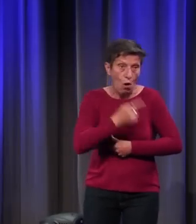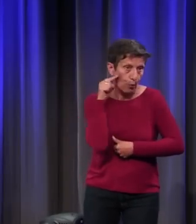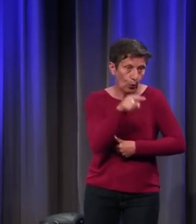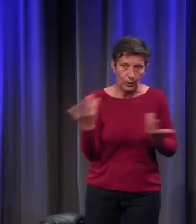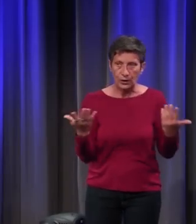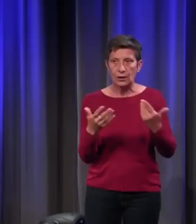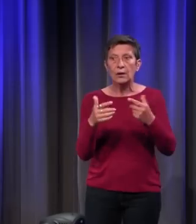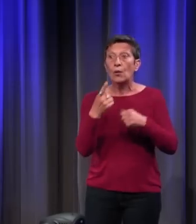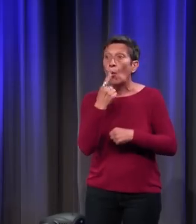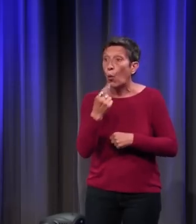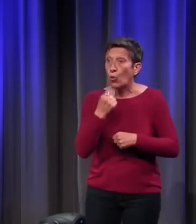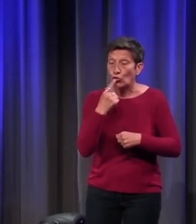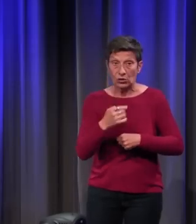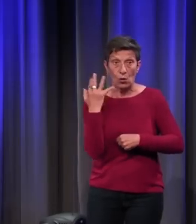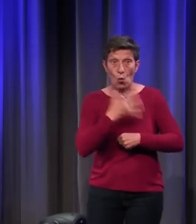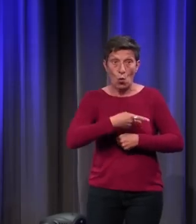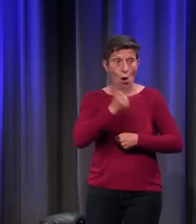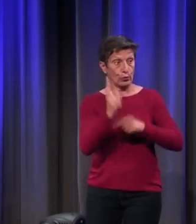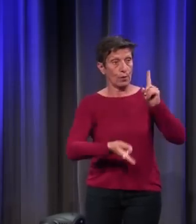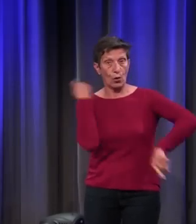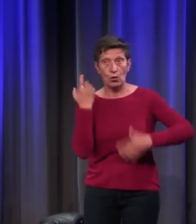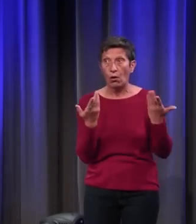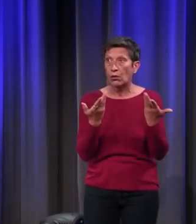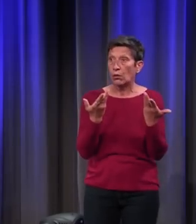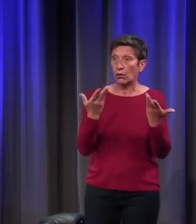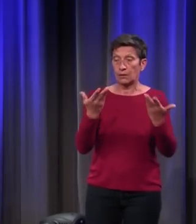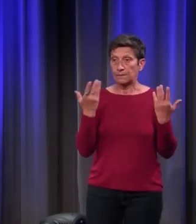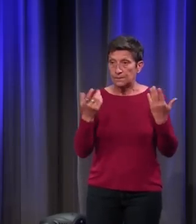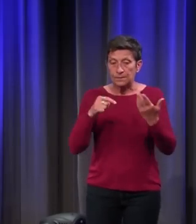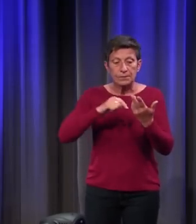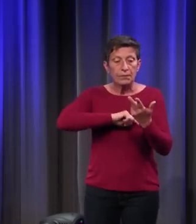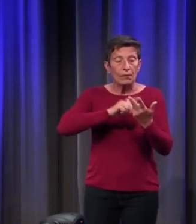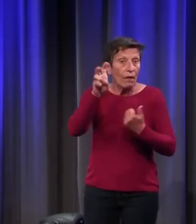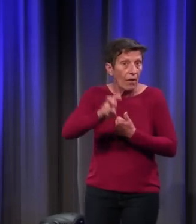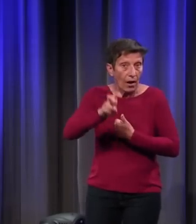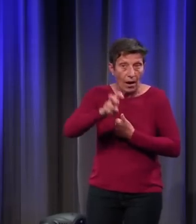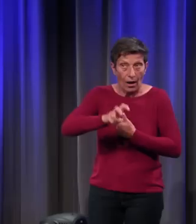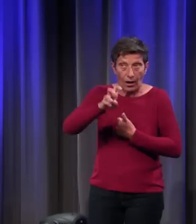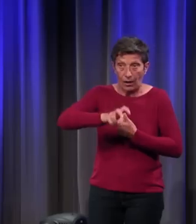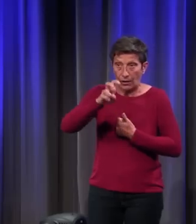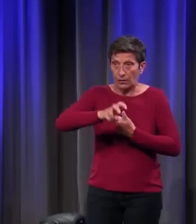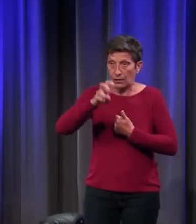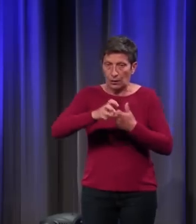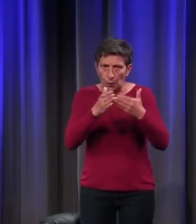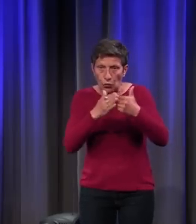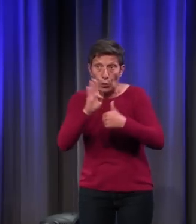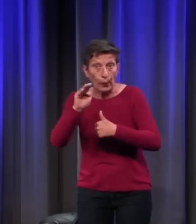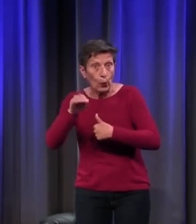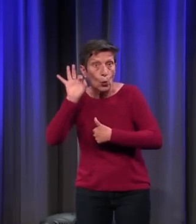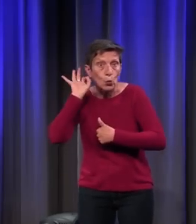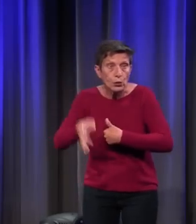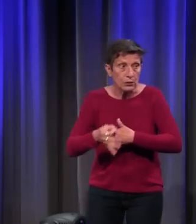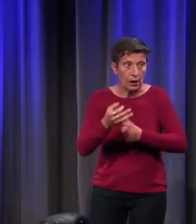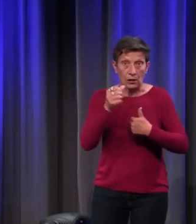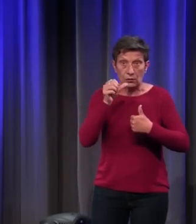que le rouge est la couleur la plus importante au milieu de l'axe, que le vert est près du bleu, en effet, mais loin du